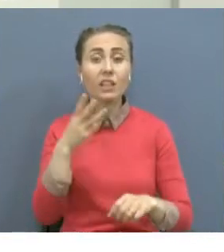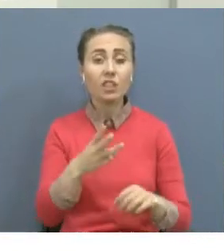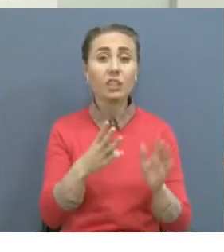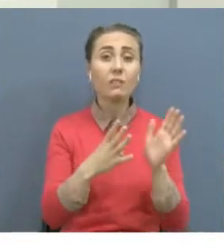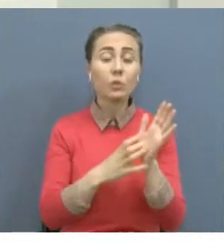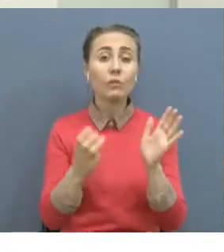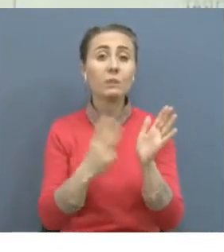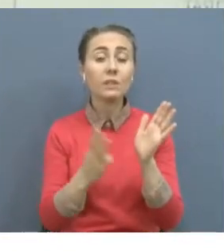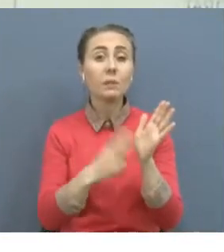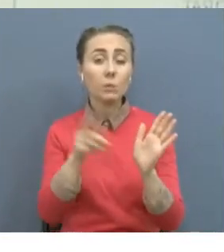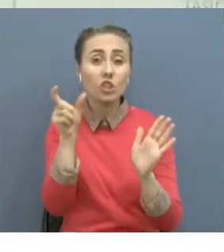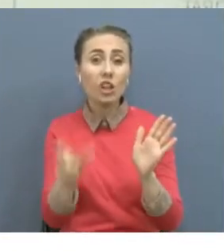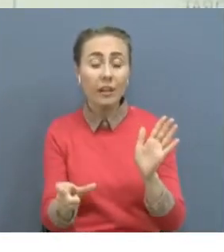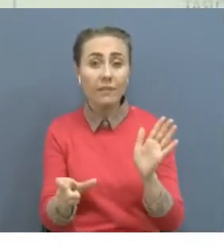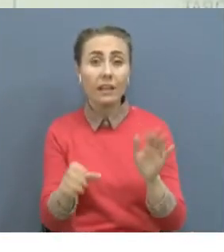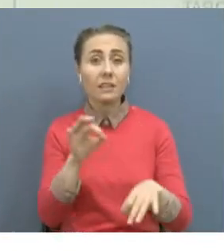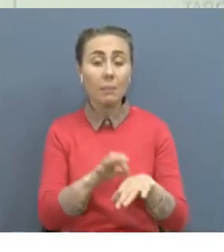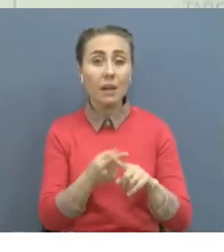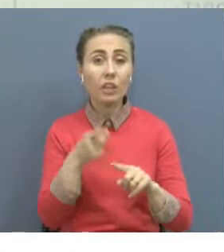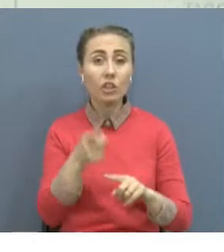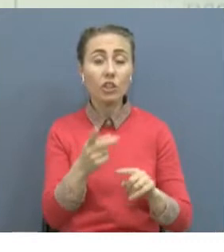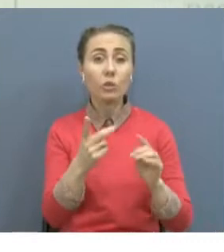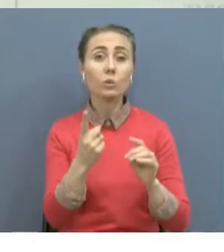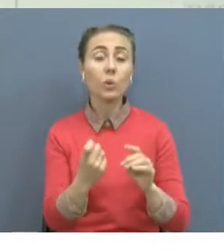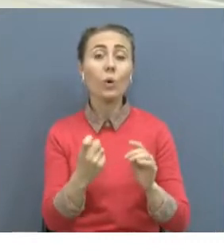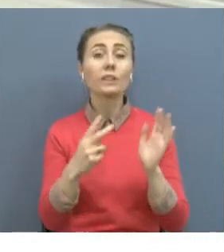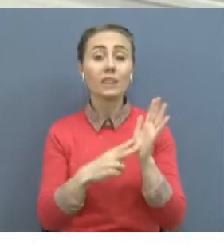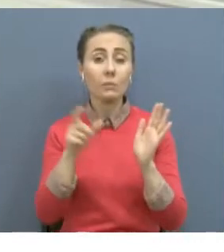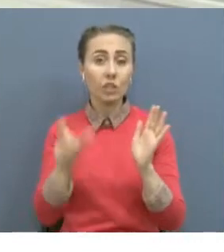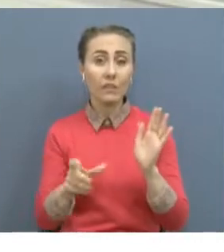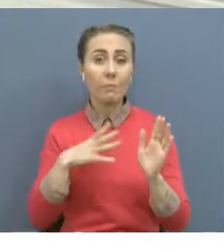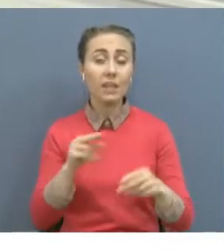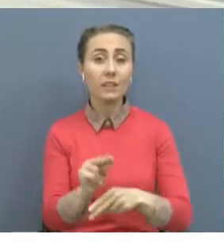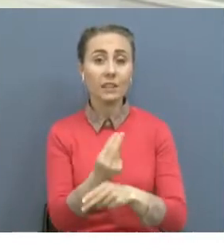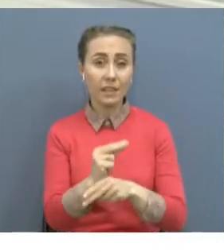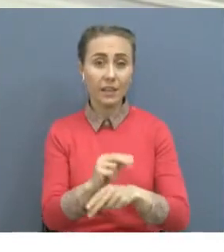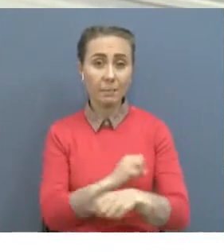.107 адам вирустан айықса, өкіншке орай 27 адам қайтысып олды.